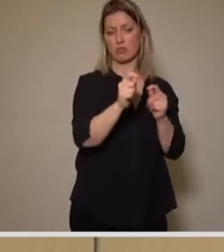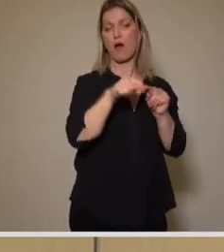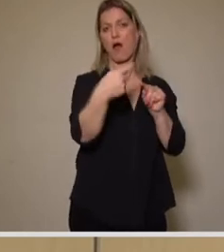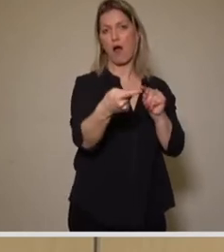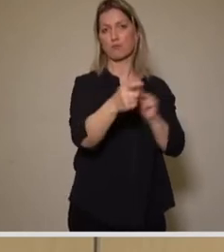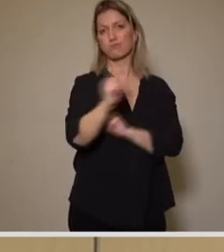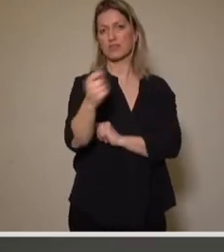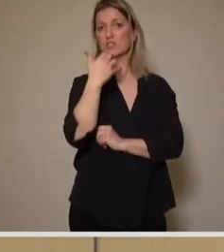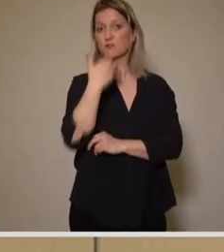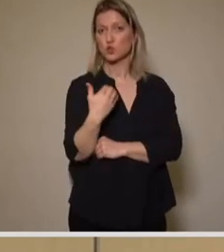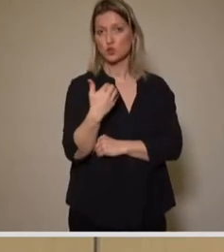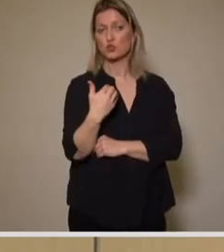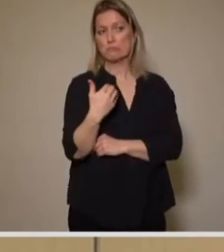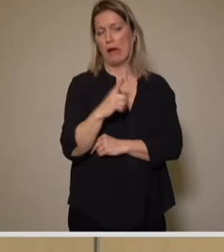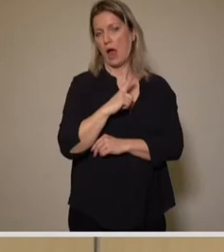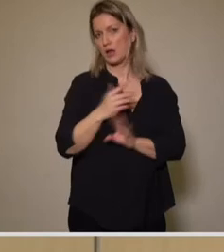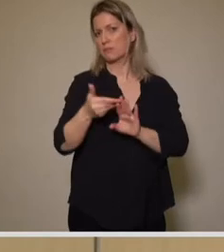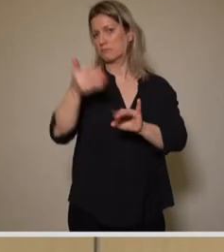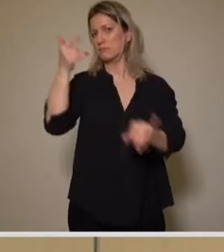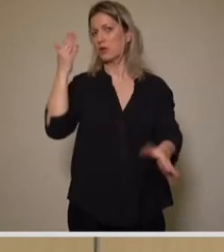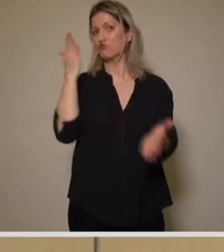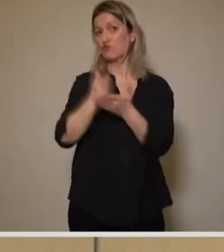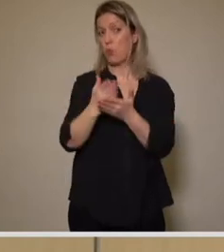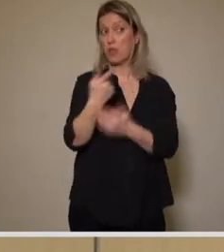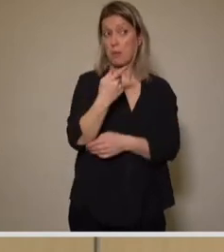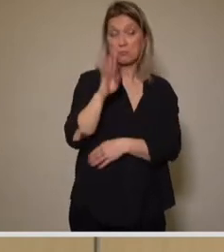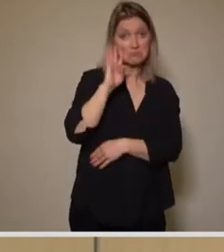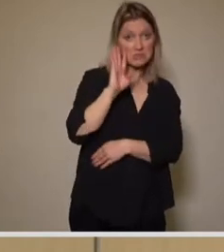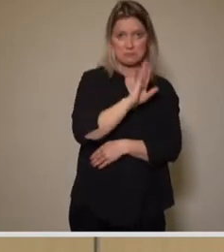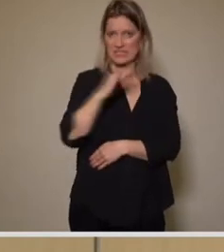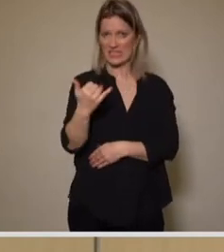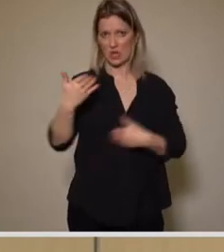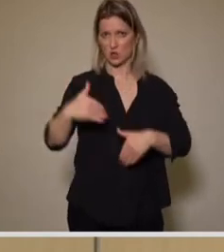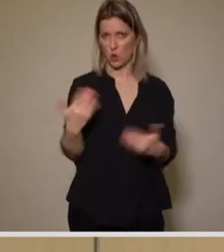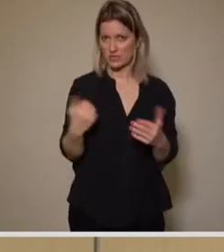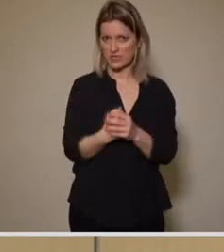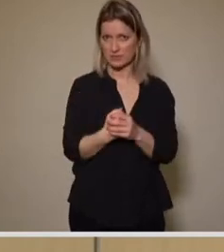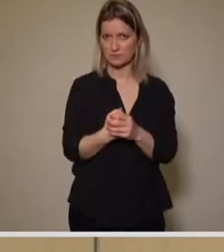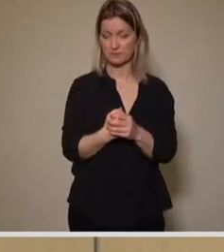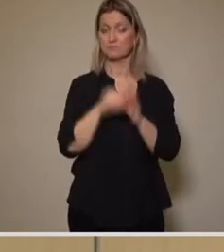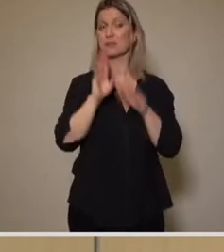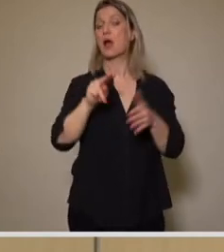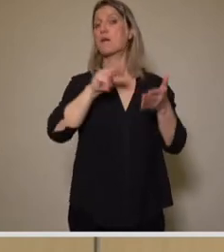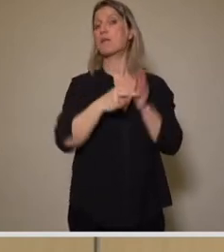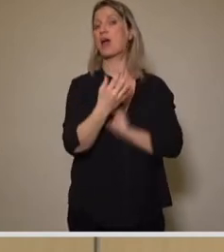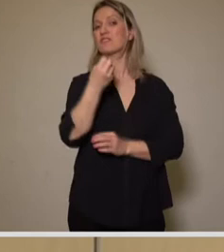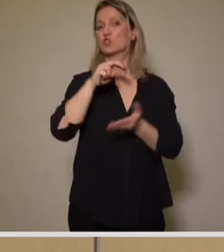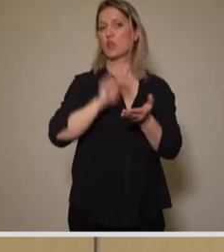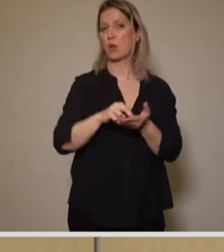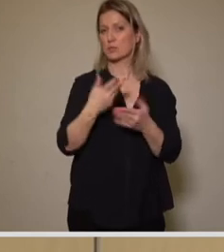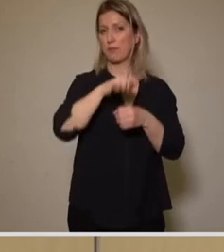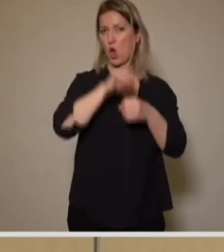eigentlich schon lange. Dazu ist es aber noch nicht gekommen. Die Planfeststellungsbehörde des Sächsischen